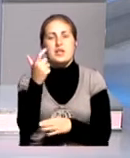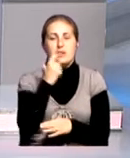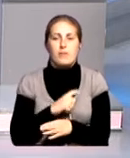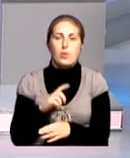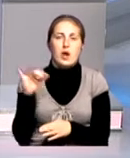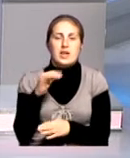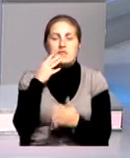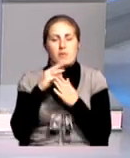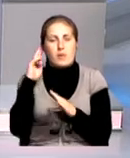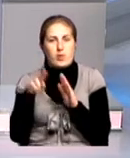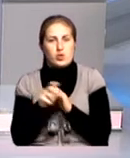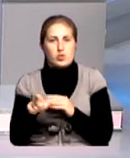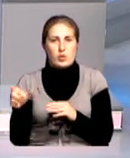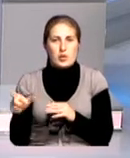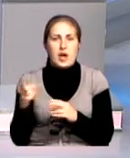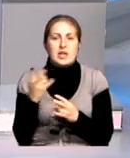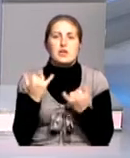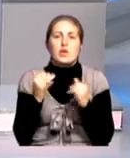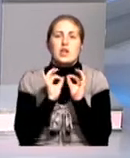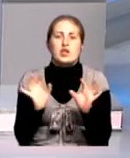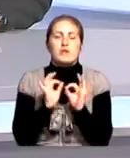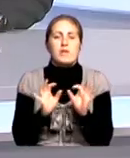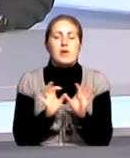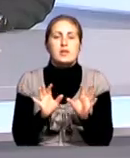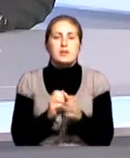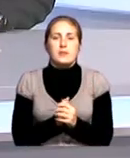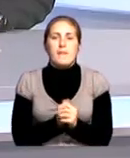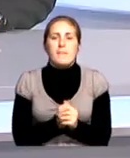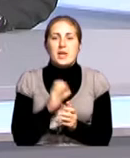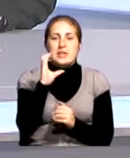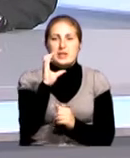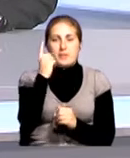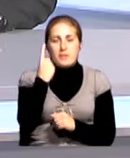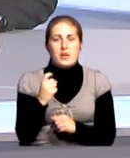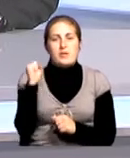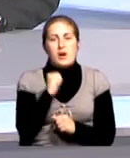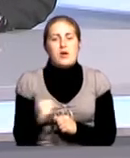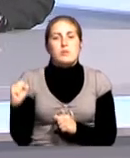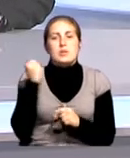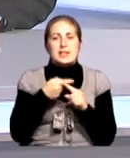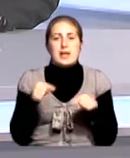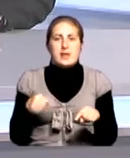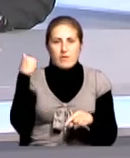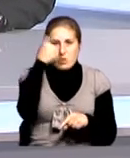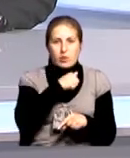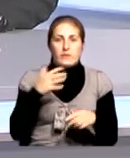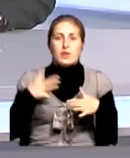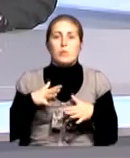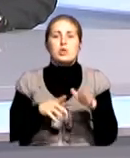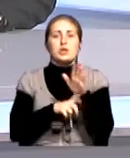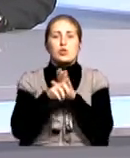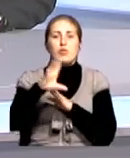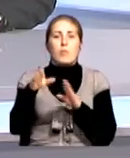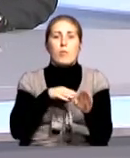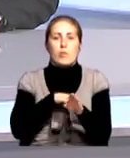своими подчиненными? Ну, надо чуть-чуть расшифровать, да? То есть, с 1 августа этого года в Крыму начало в полном